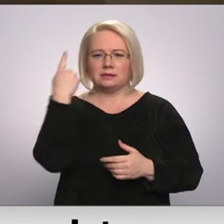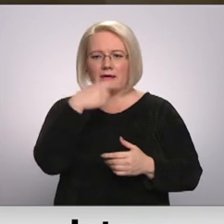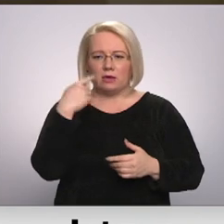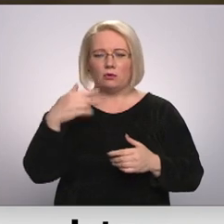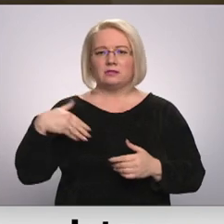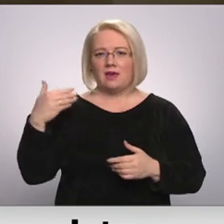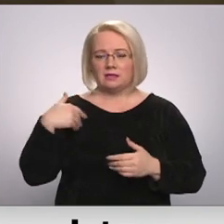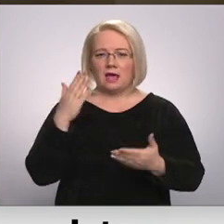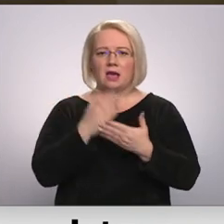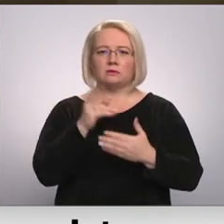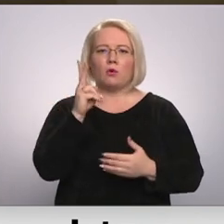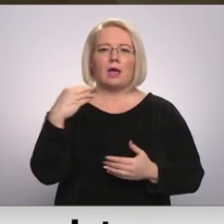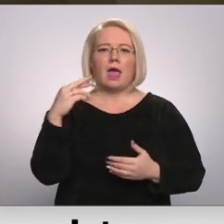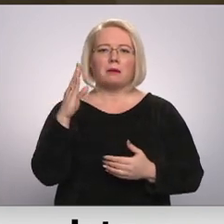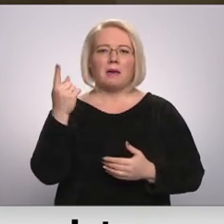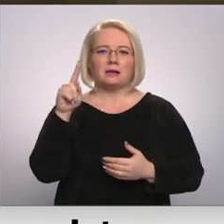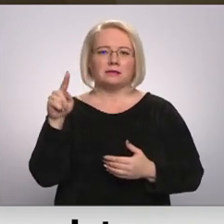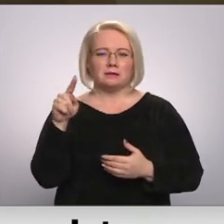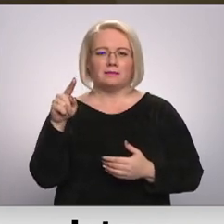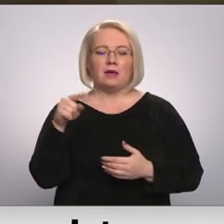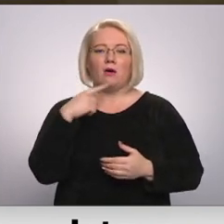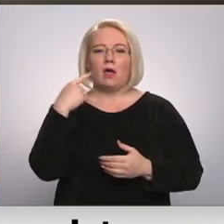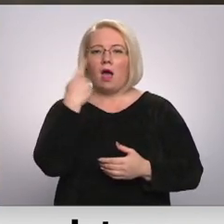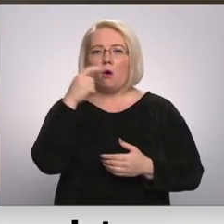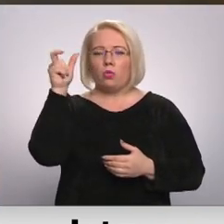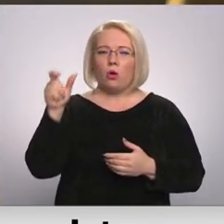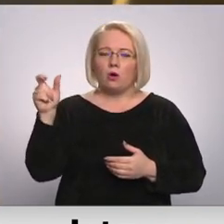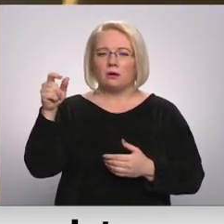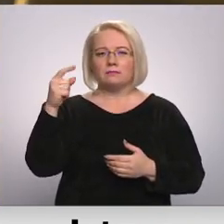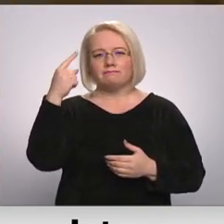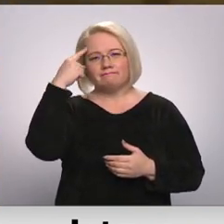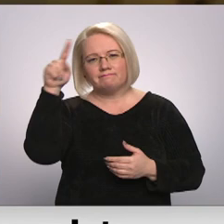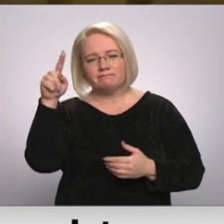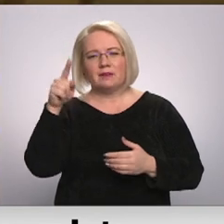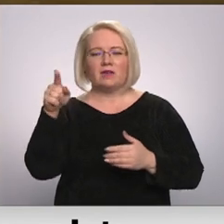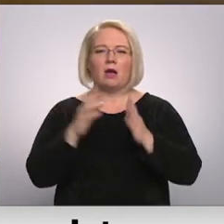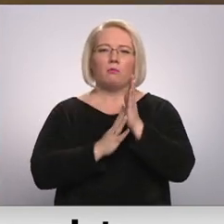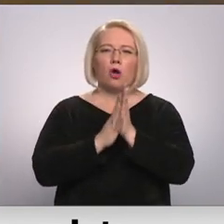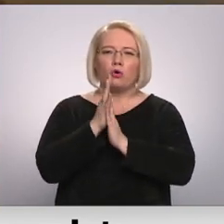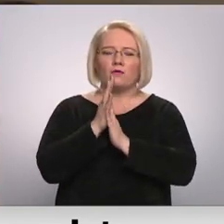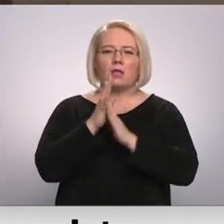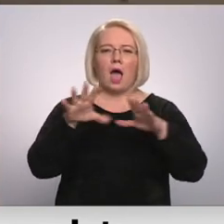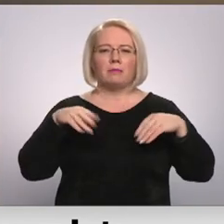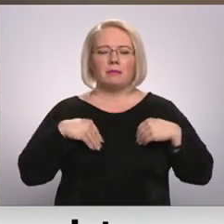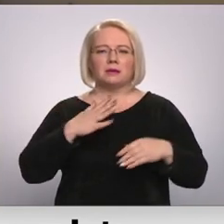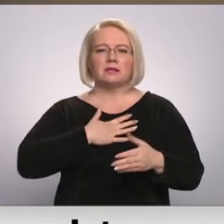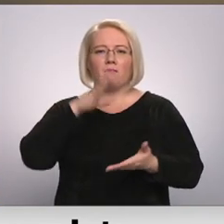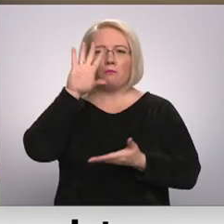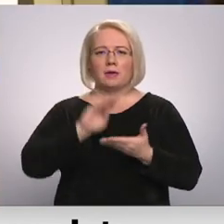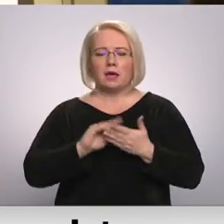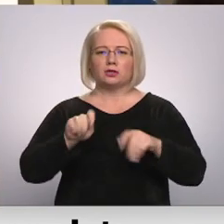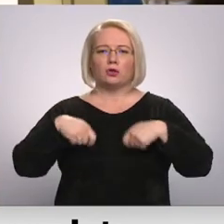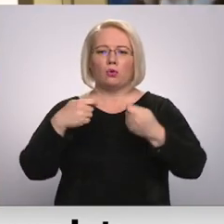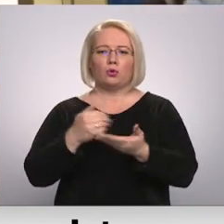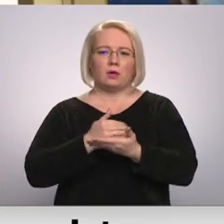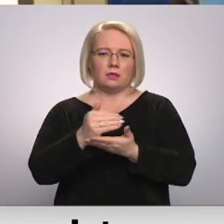Esmu Staņaslaus Kerbets. Autorus iedvesmojusi Ametbrāļa produktivitāte un apņēmība savu pieredzi nodot tālāk.